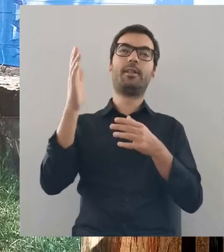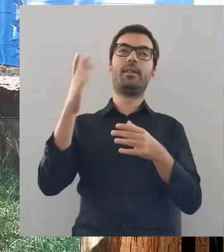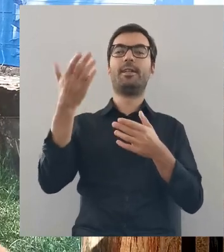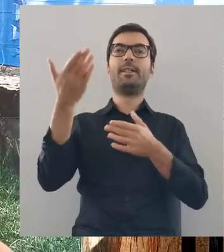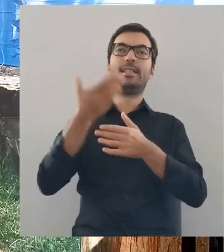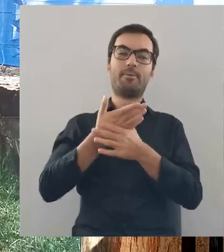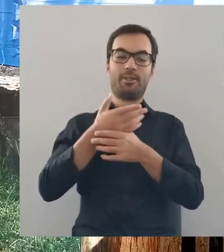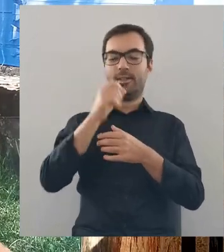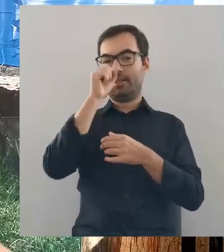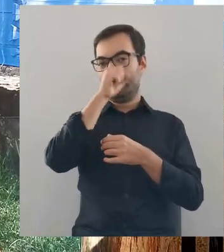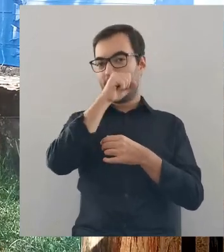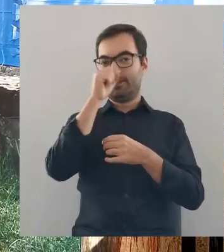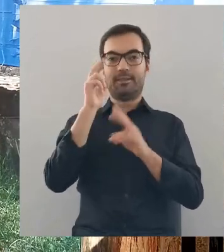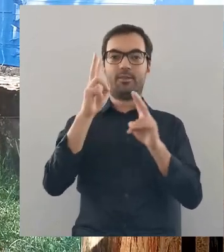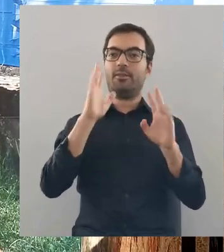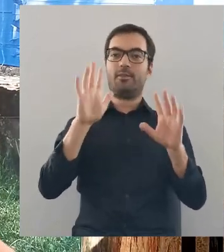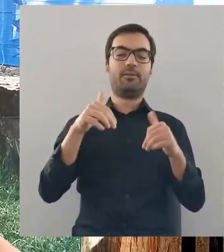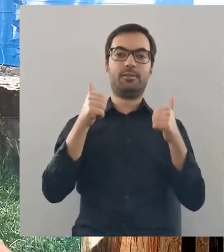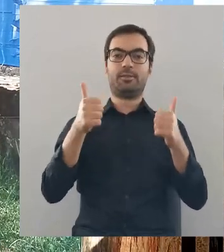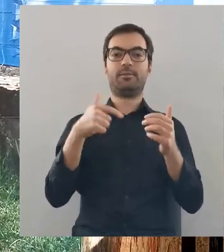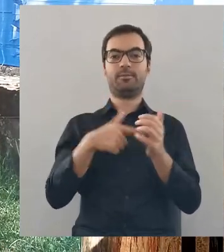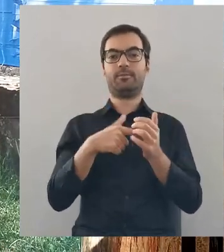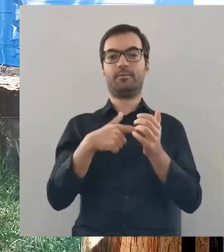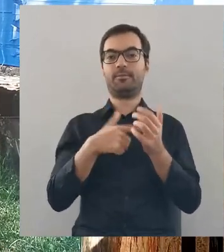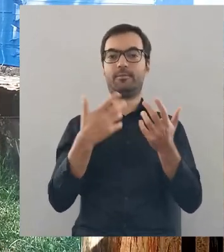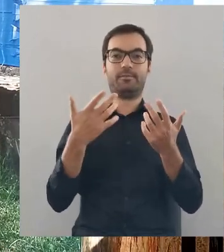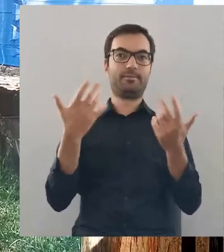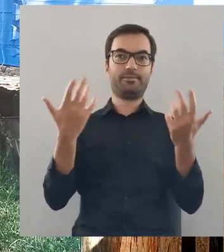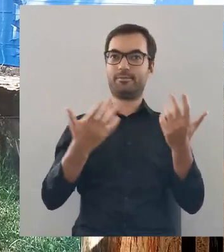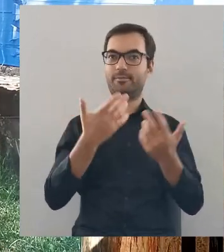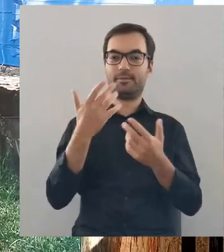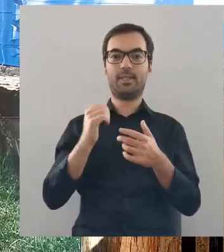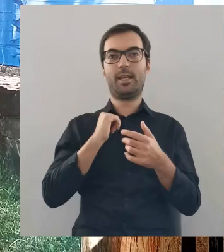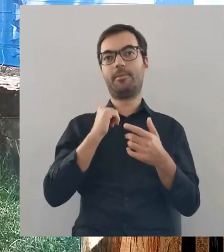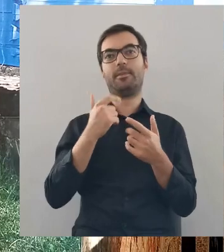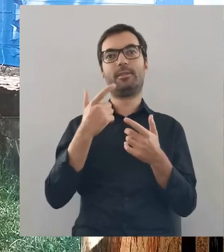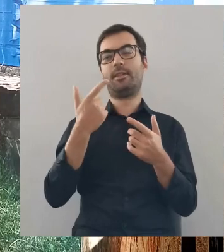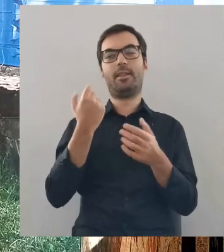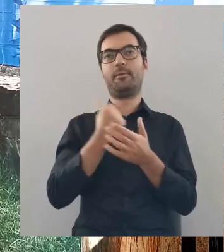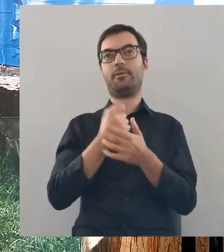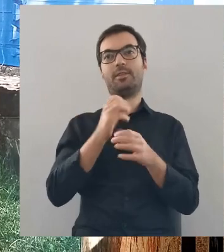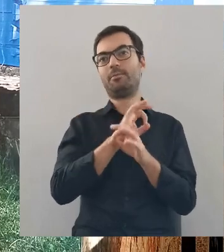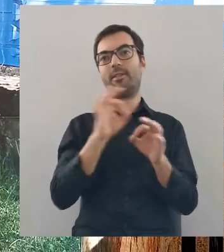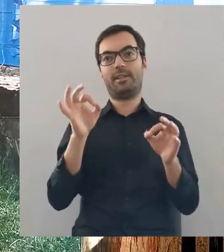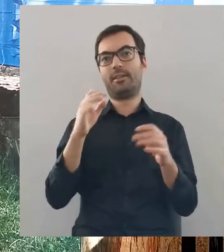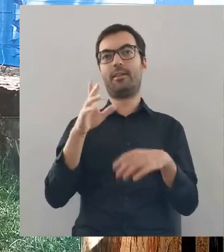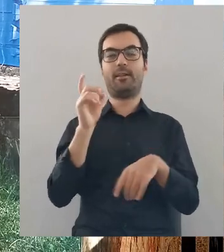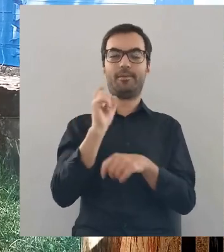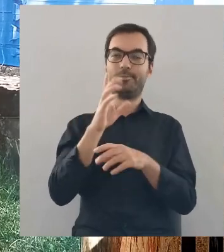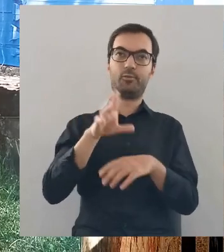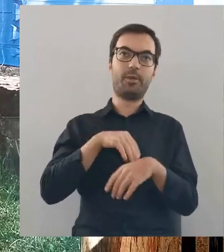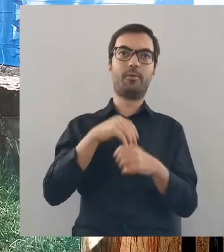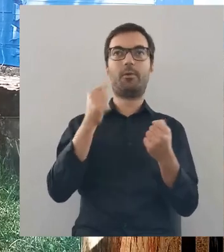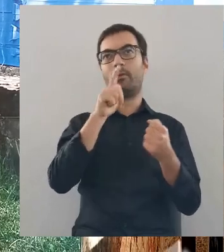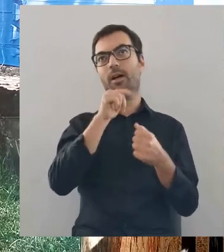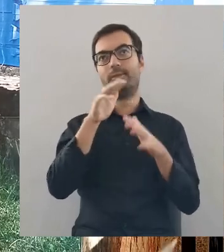można by pomyśleć, no zapraszano kogokolwiek, kogoś, no żeby się niespecjalnie